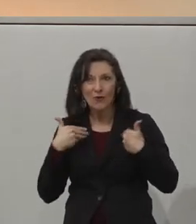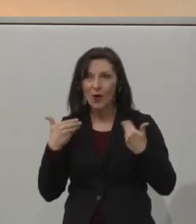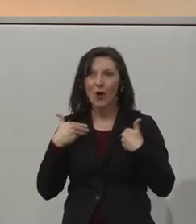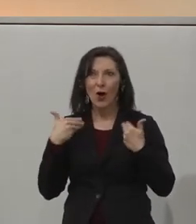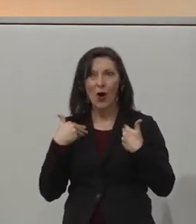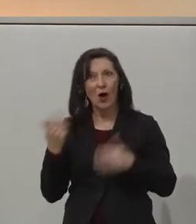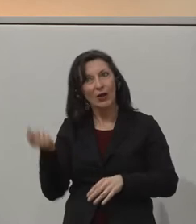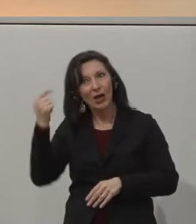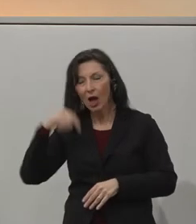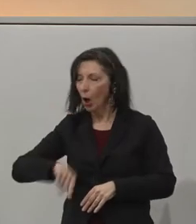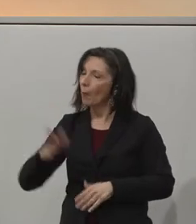Keynotes. So the stage is yours.